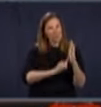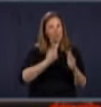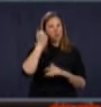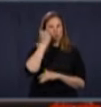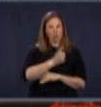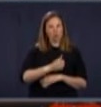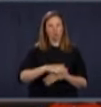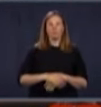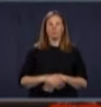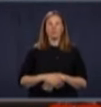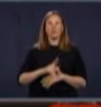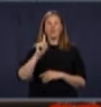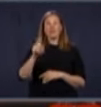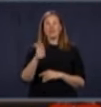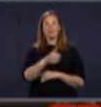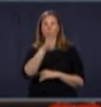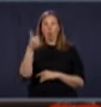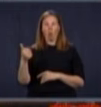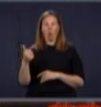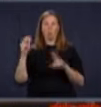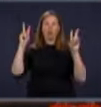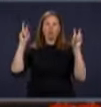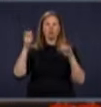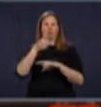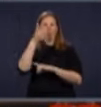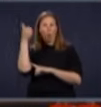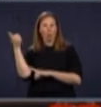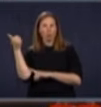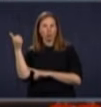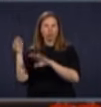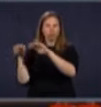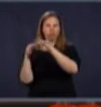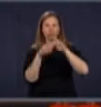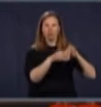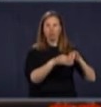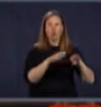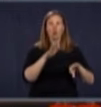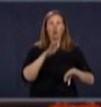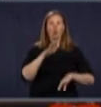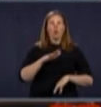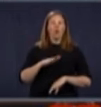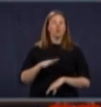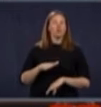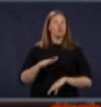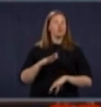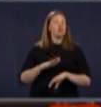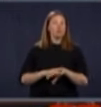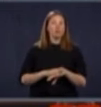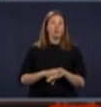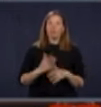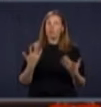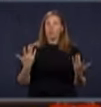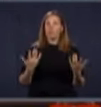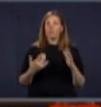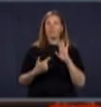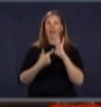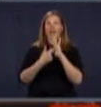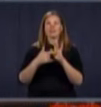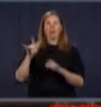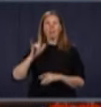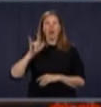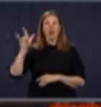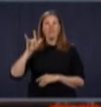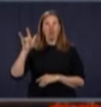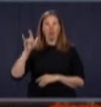Mon autre question, c un peu un autre sujet. En fait, c'est pas mal un autre sujet. Les transporteurs ont décidé d'offrir un crédit de voyage à leurs clients